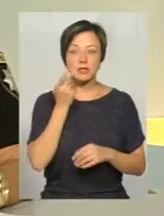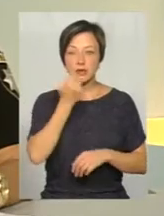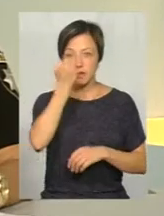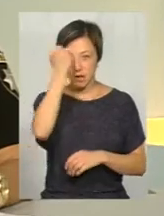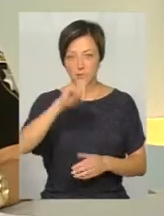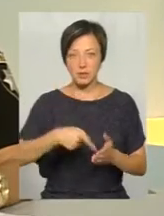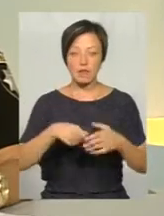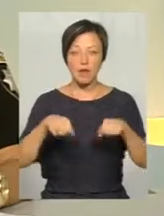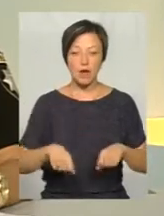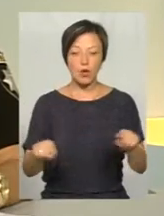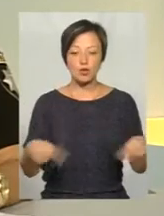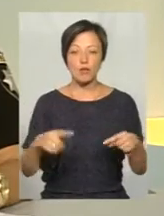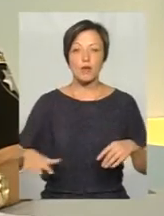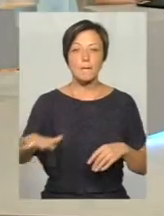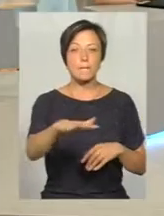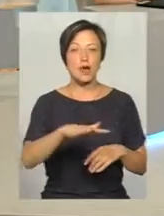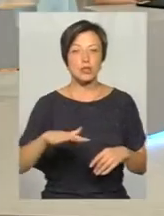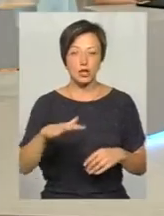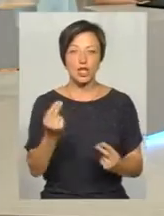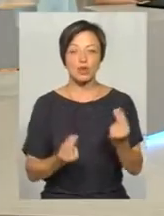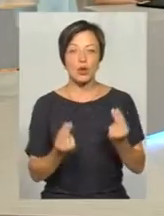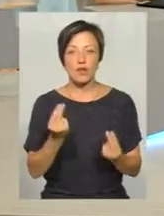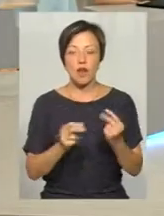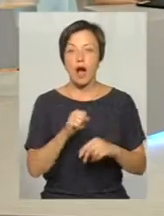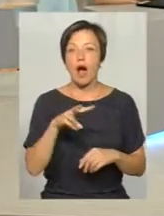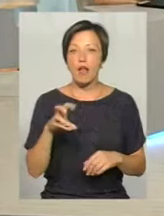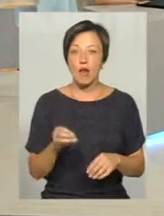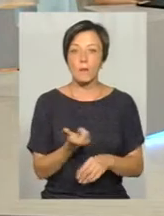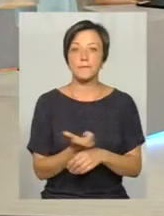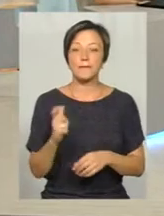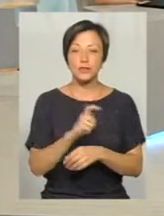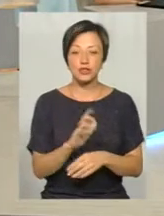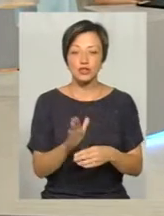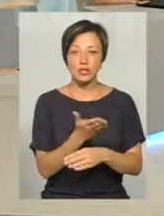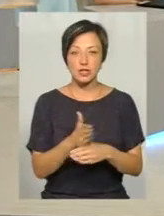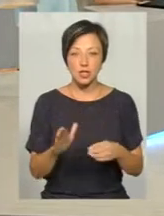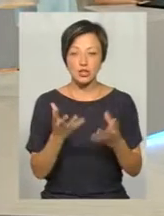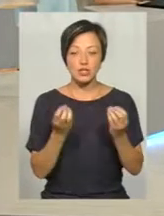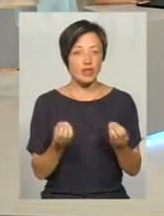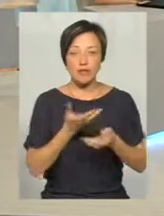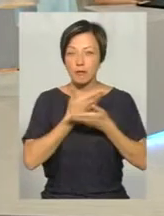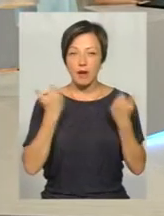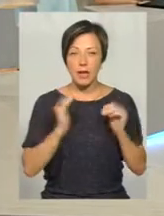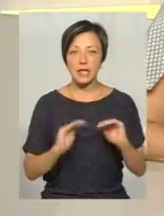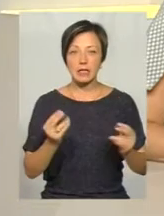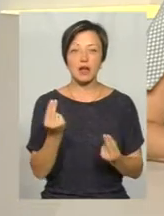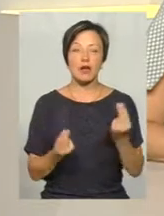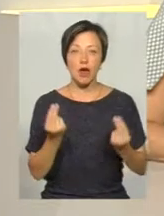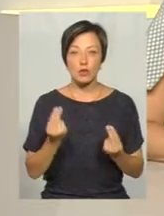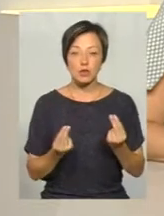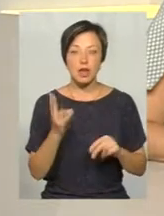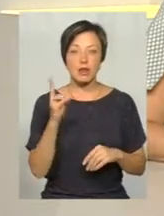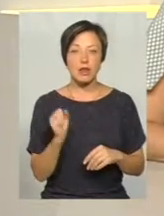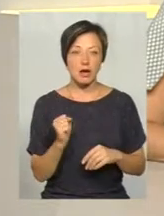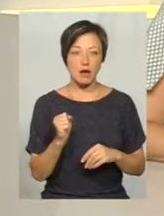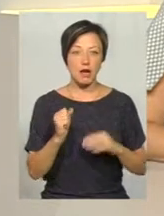владі організовані вже майданчики, але в більшій частині їх ще немає. Діти граються на